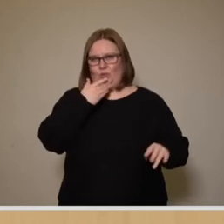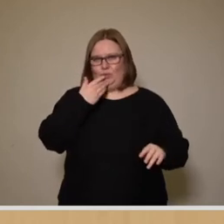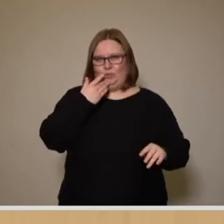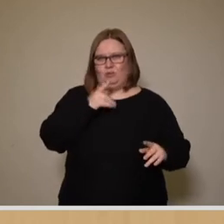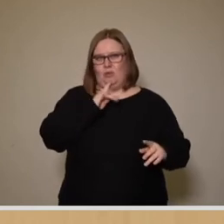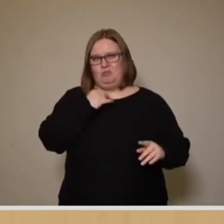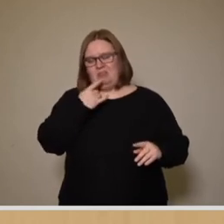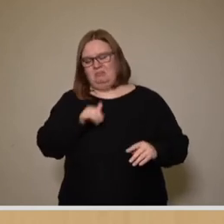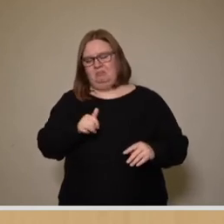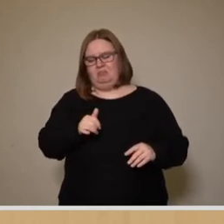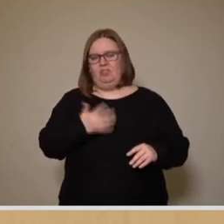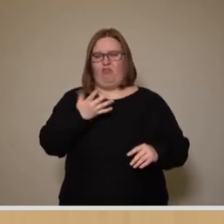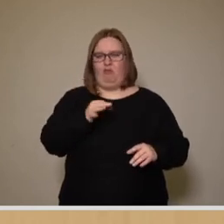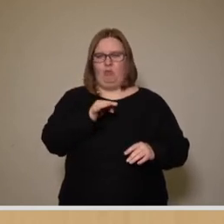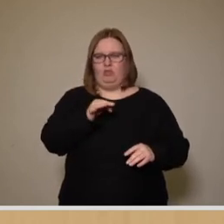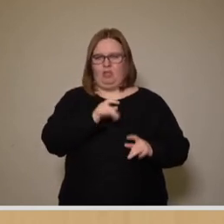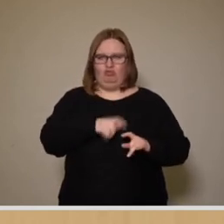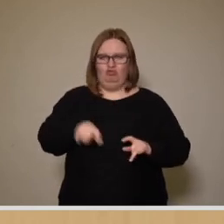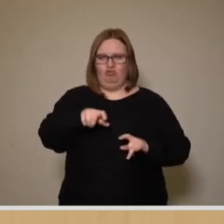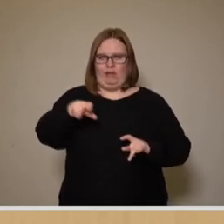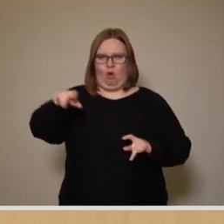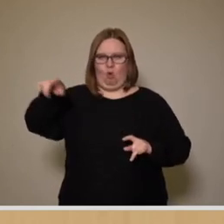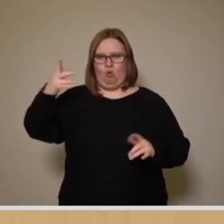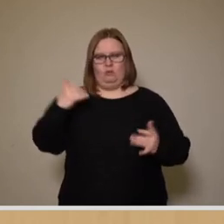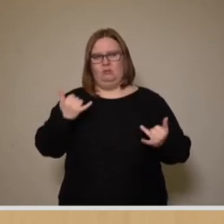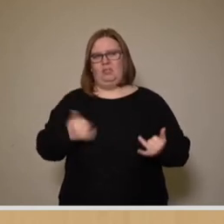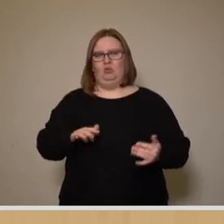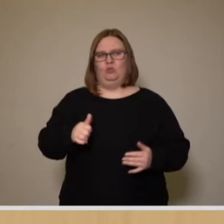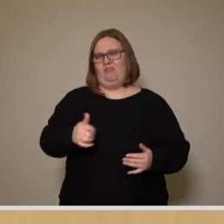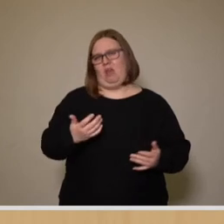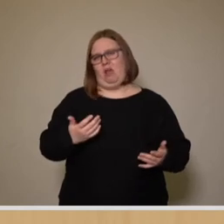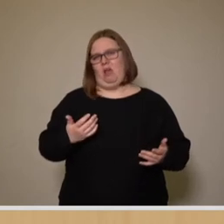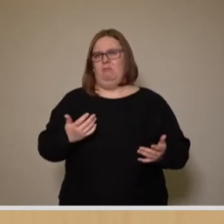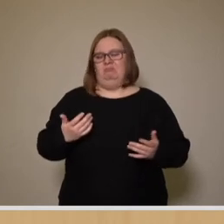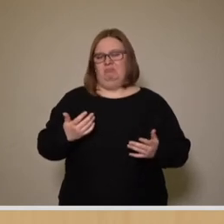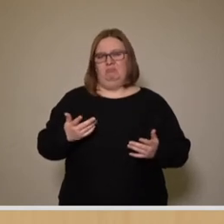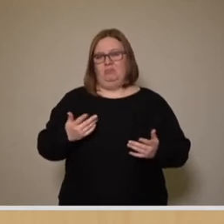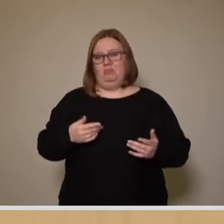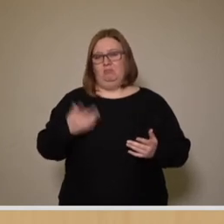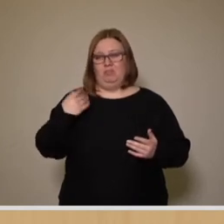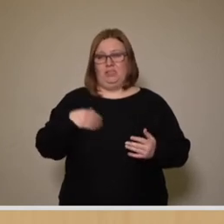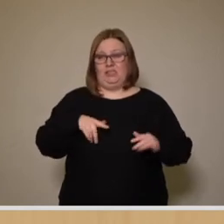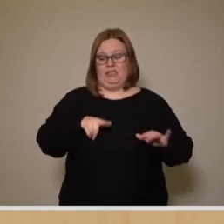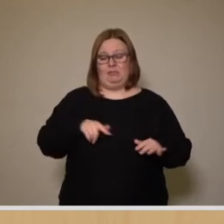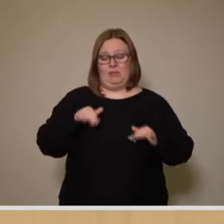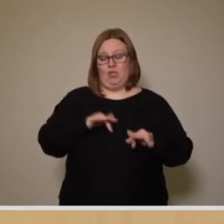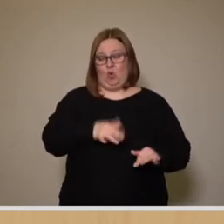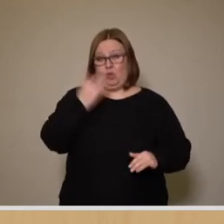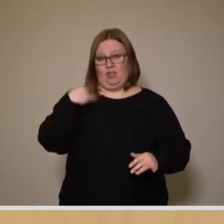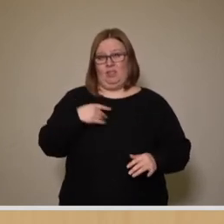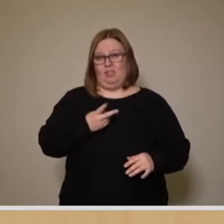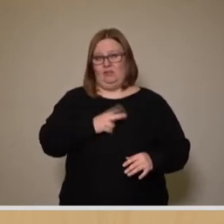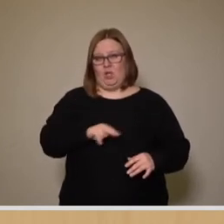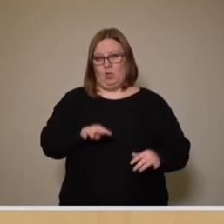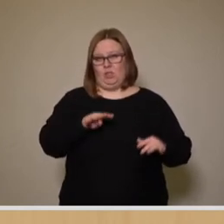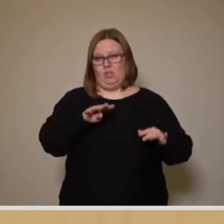von rund 5% Baukostensteigerung ausgegangen. Dann wären wir im Vergleich zu den 17 Millionen Kosten, die wir im Jahr